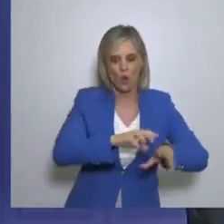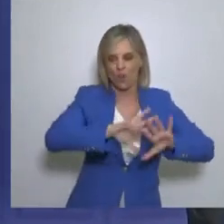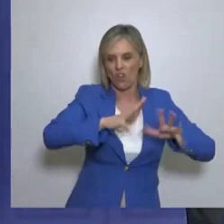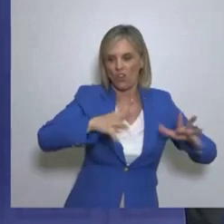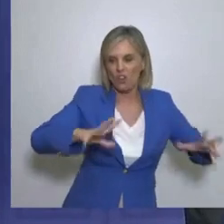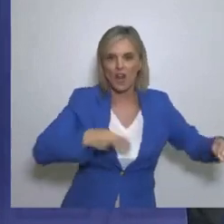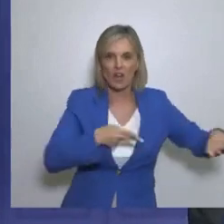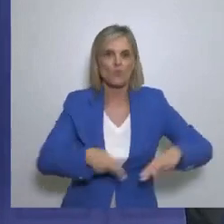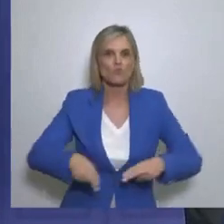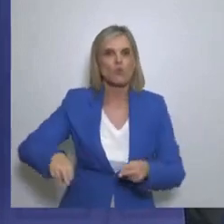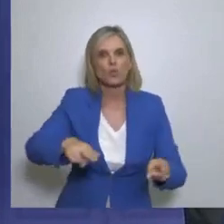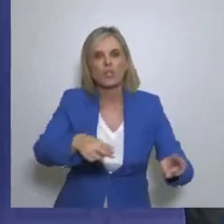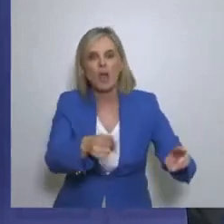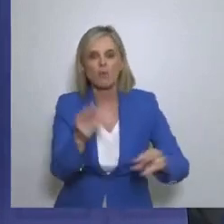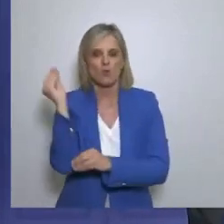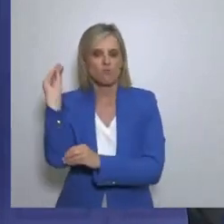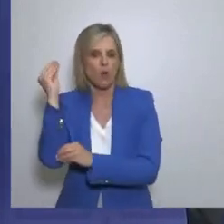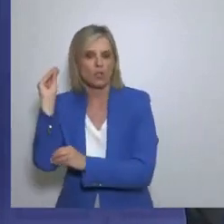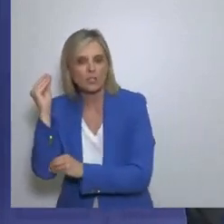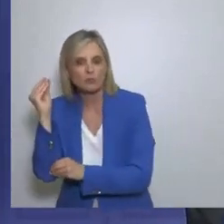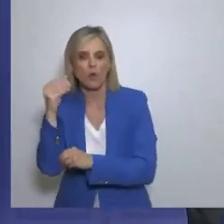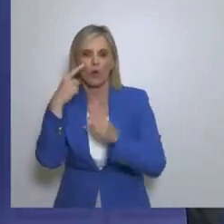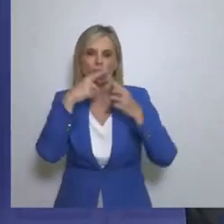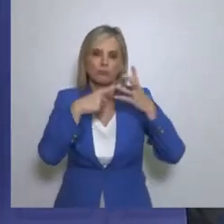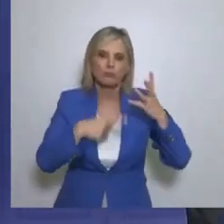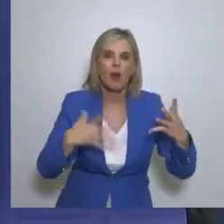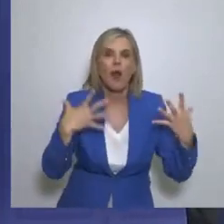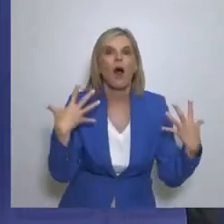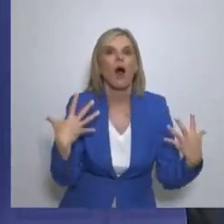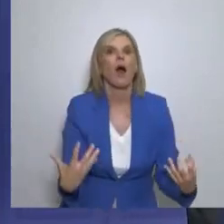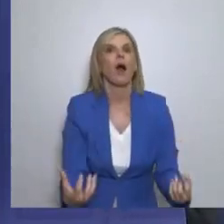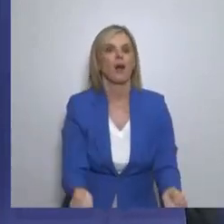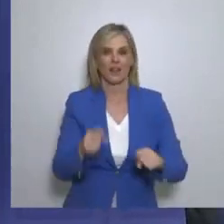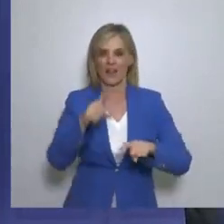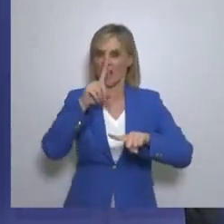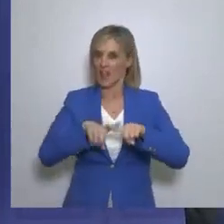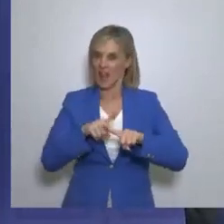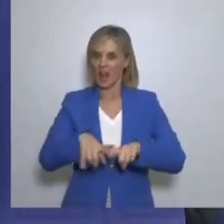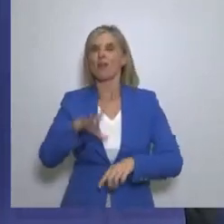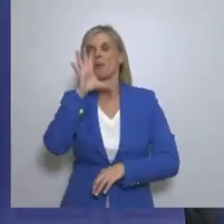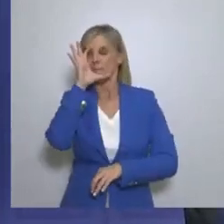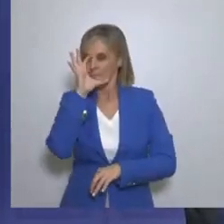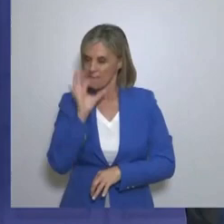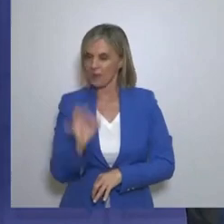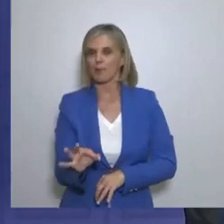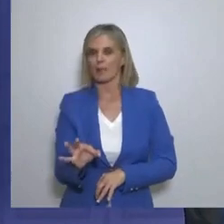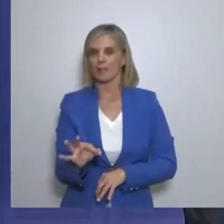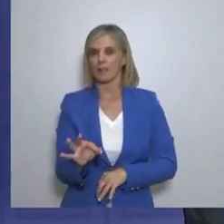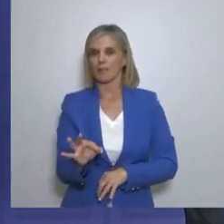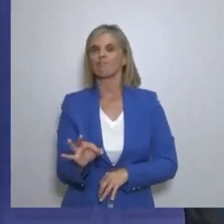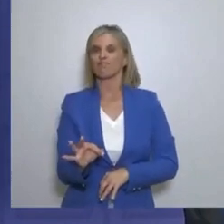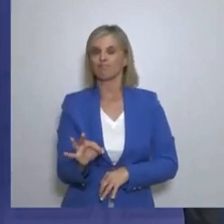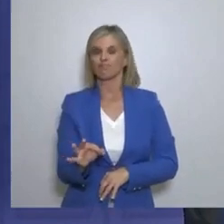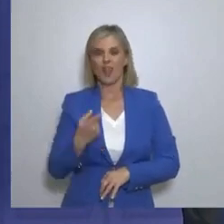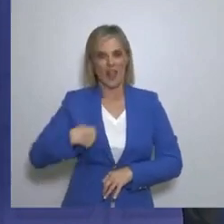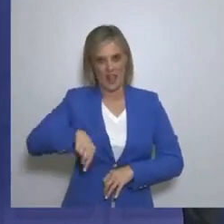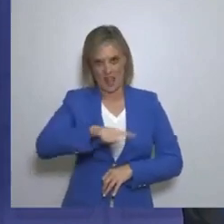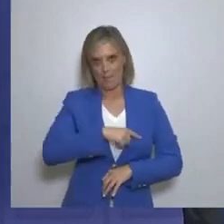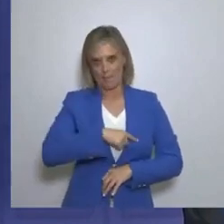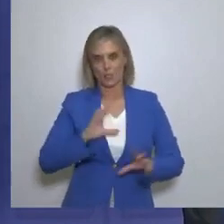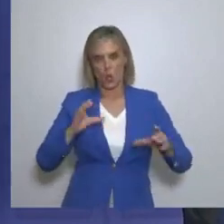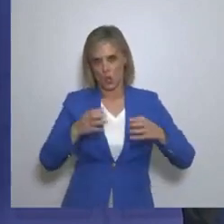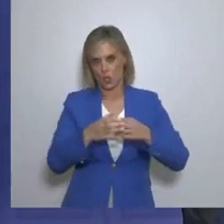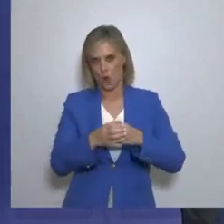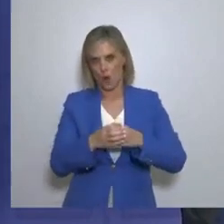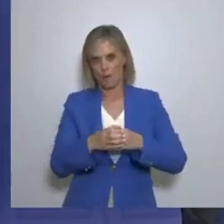πολιτιστικού Πολιτισμού Στην τουρισμού στην Ελλάδα Η Ελλάδα πραγματικά Θέλουμε ως Ελλήνους Συνέλευσης